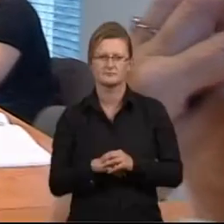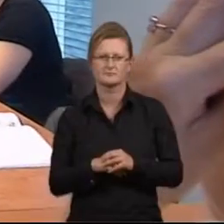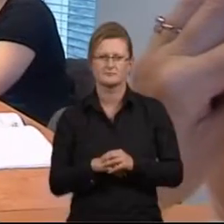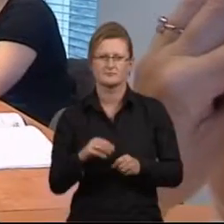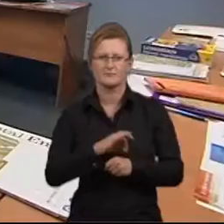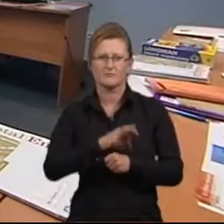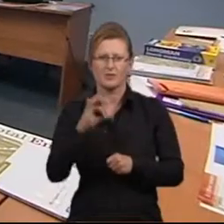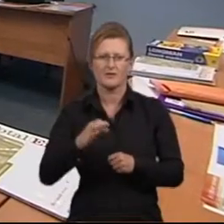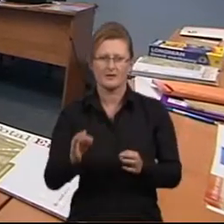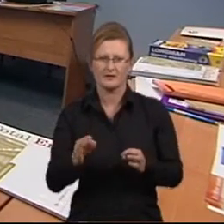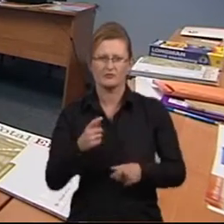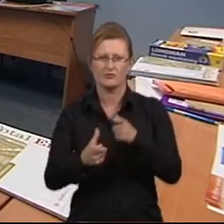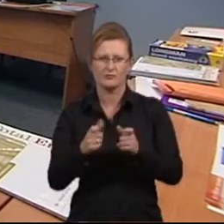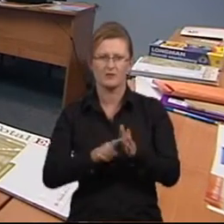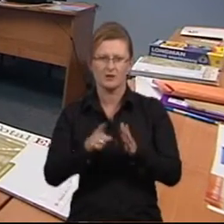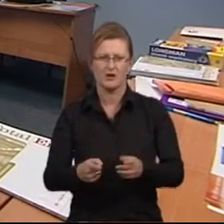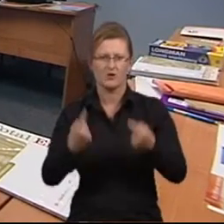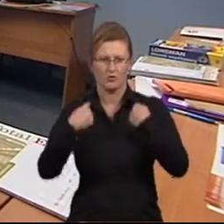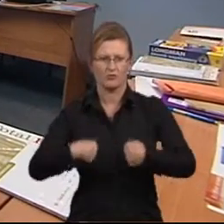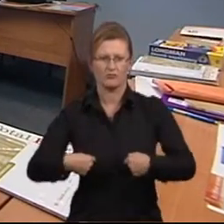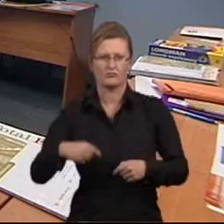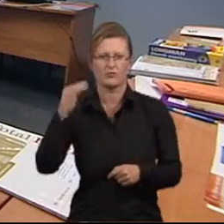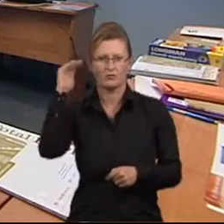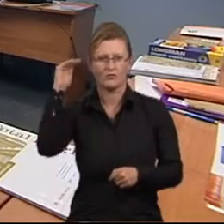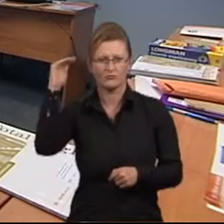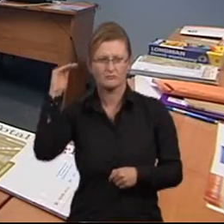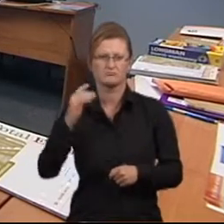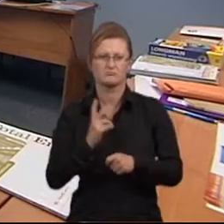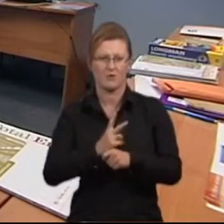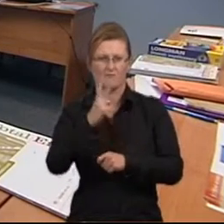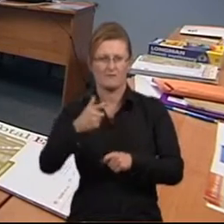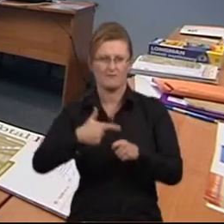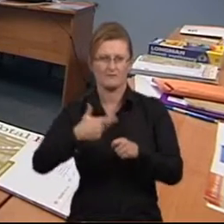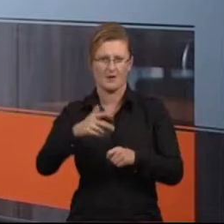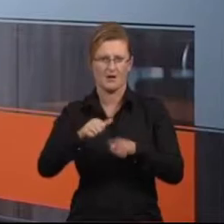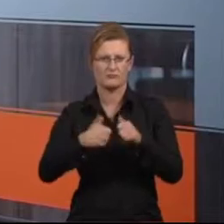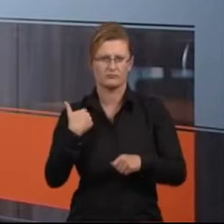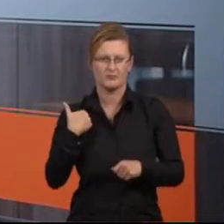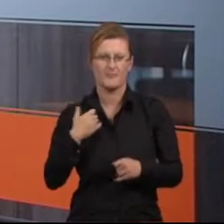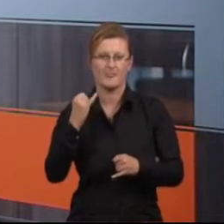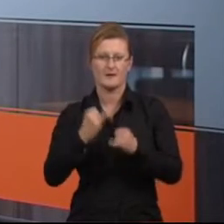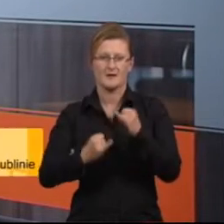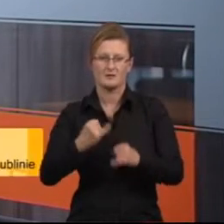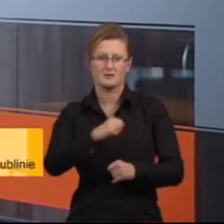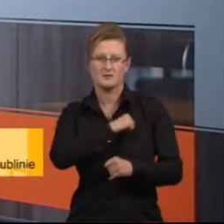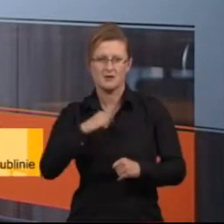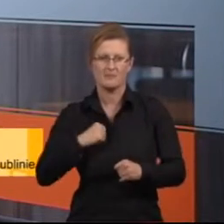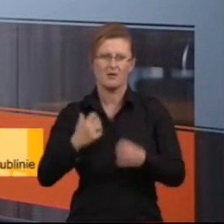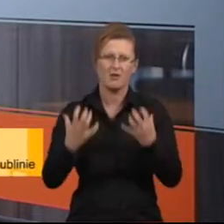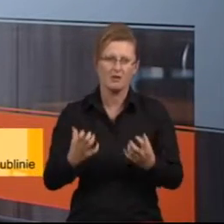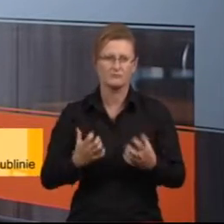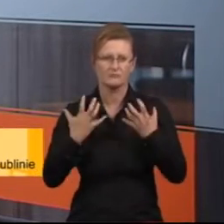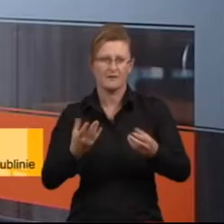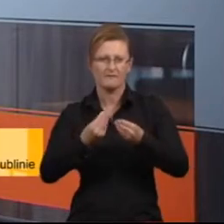Projekt, który realizujemy jest skierowany do osób dorosłych, powyżej 25 roku życia, które z własnej